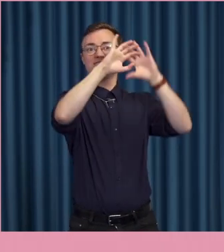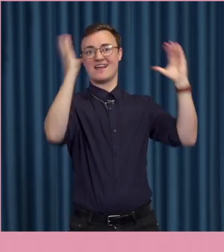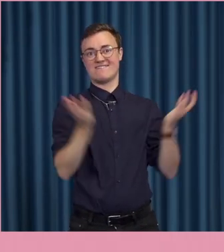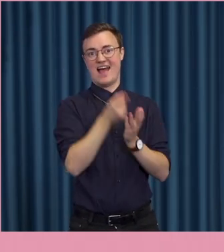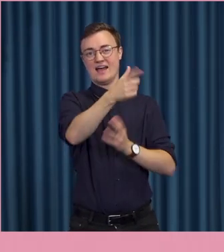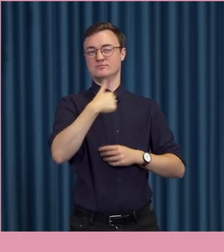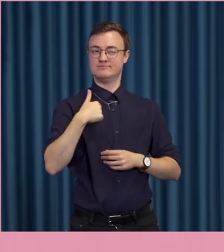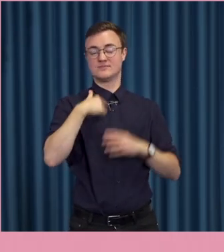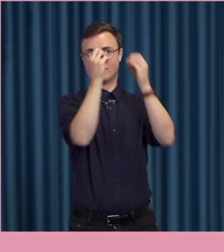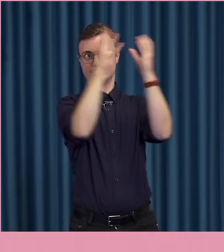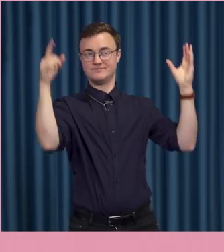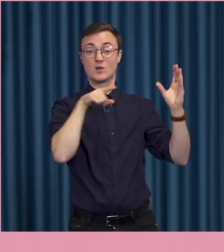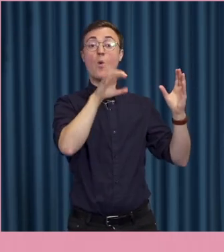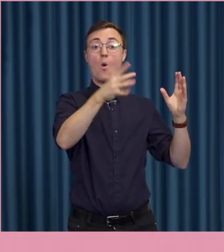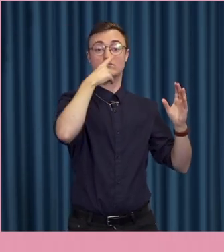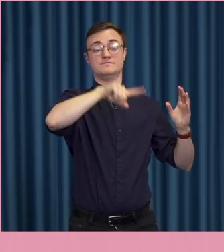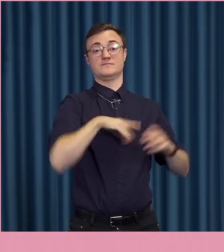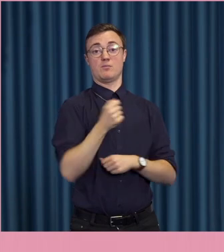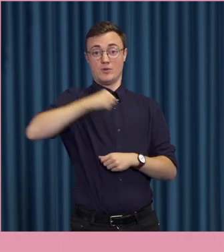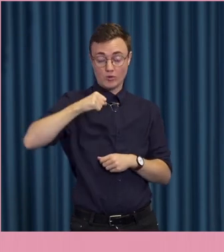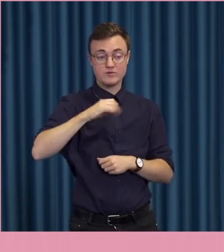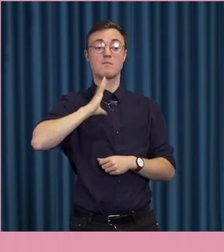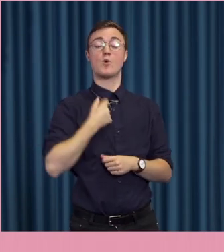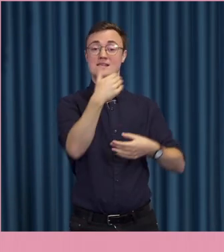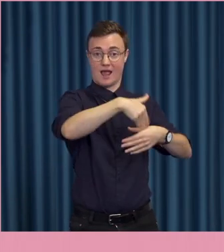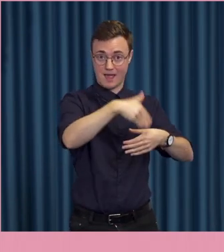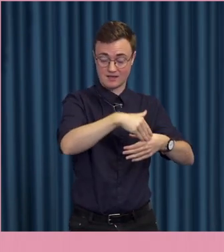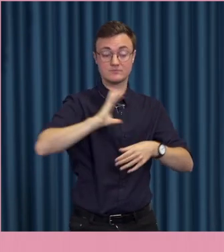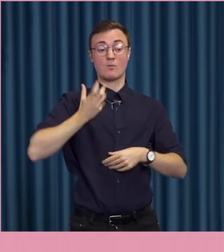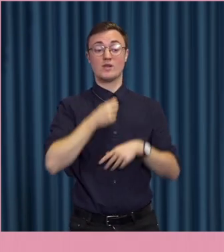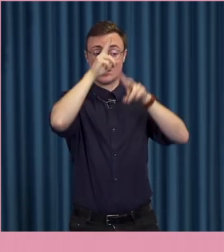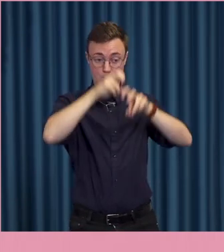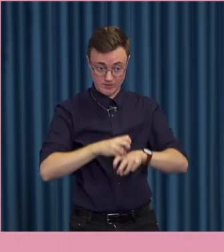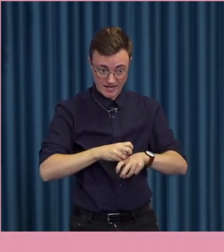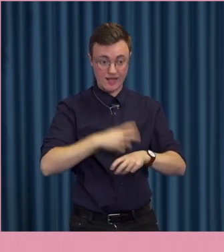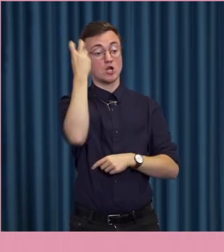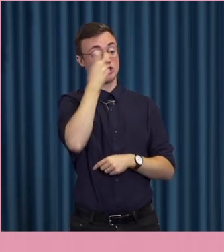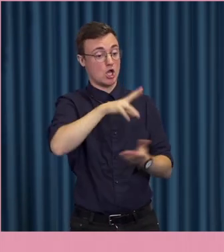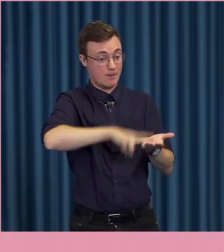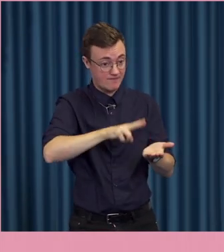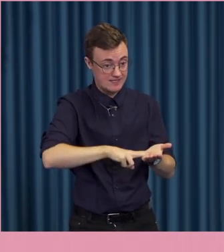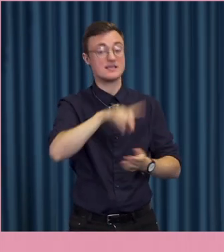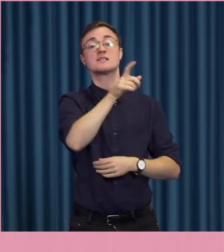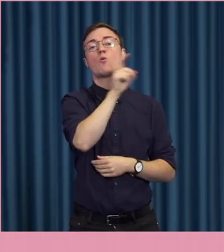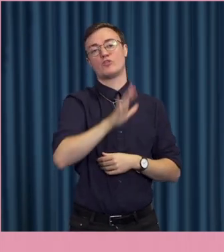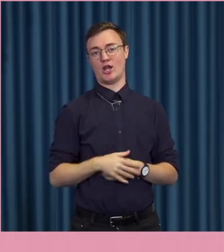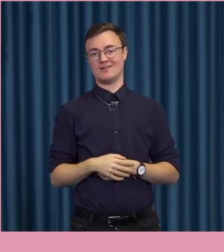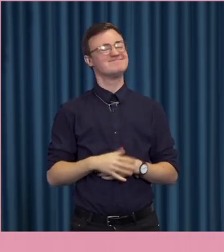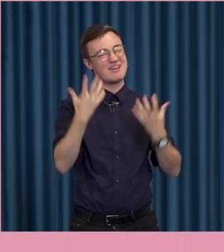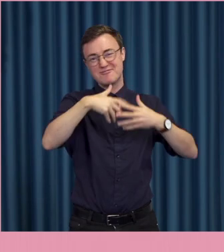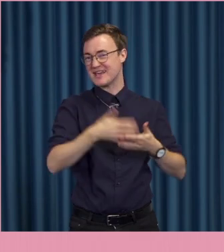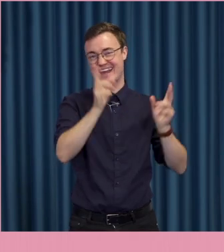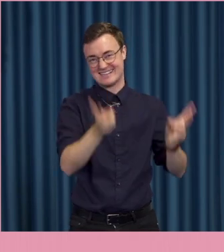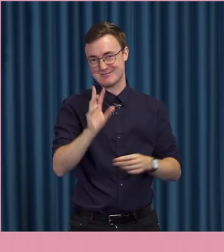så att den som utsätts för ett brott polisanmälar det. Och sen utreds det av polisen och så söker man så mycket bevisning som möjligt och så åtalar man. Men så fungerar det inte